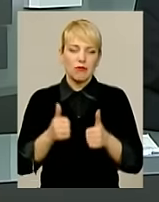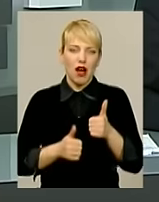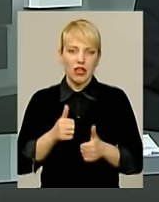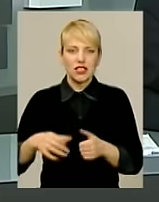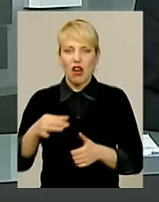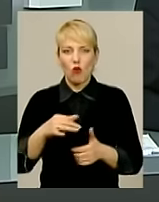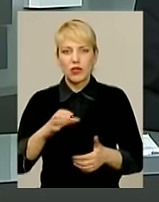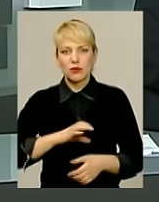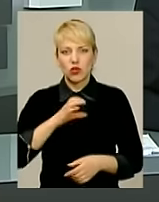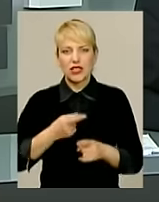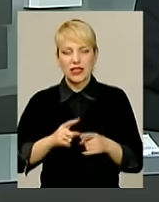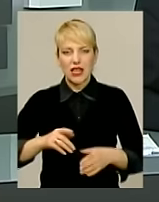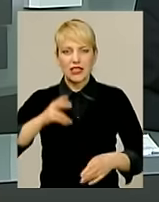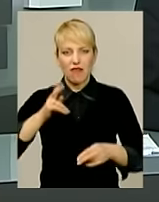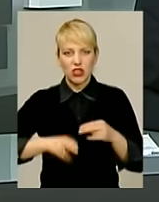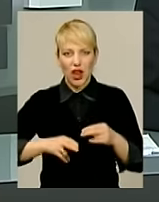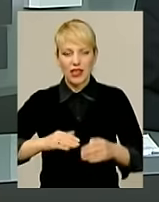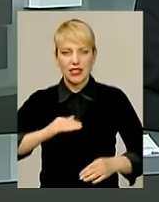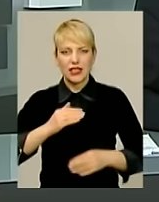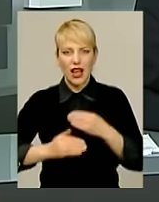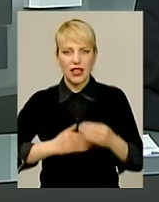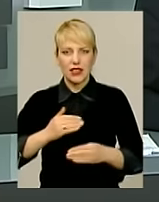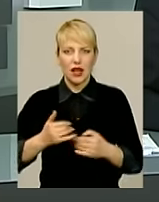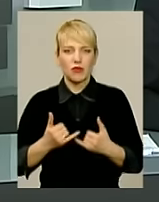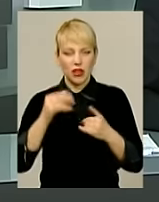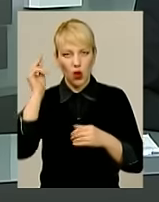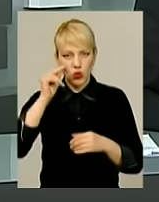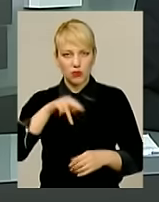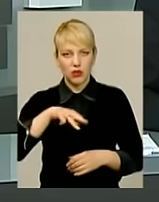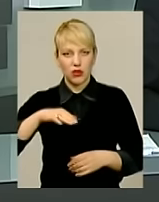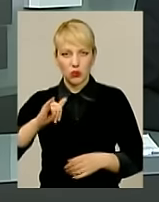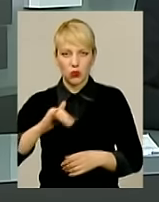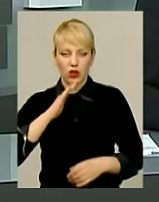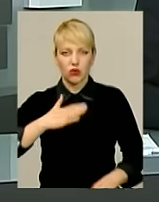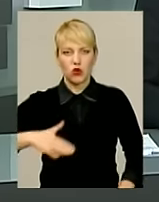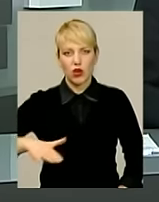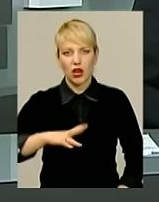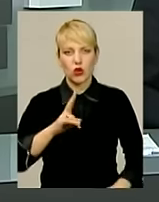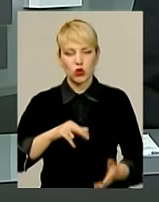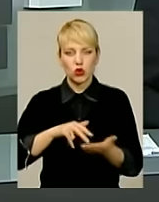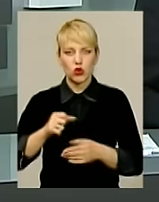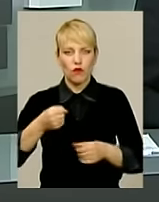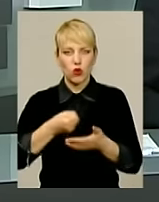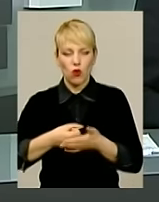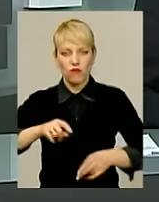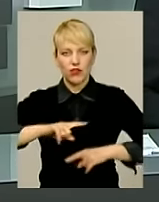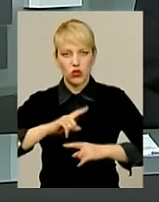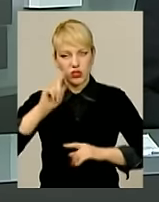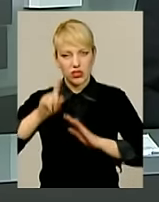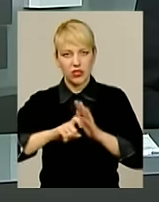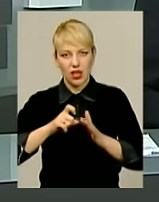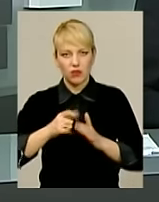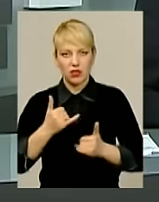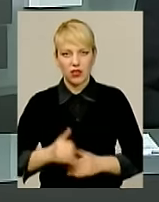Це вже завершальний етап змагань серед учнів професійно-технічних навчальних закладів краю. Хто дійшов до фінішу, дізнаємося з